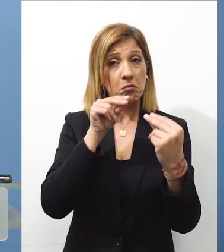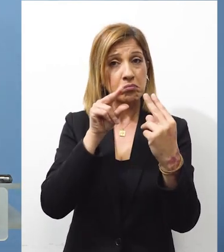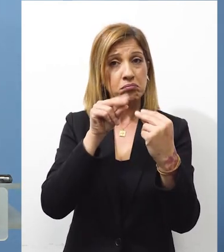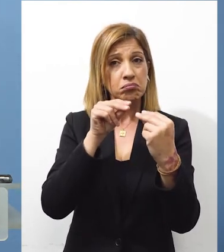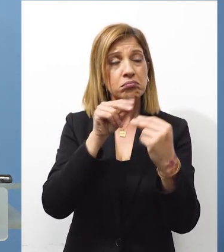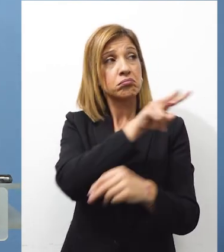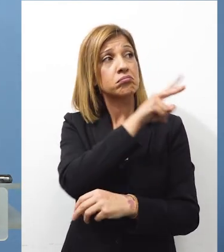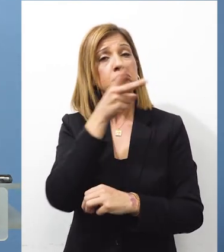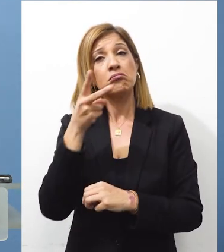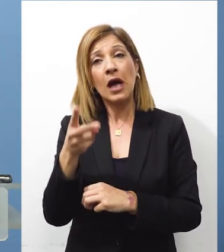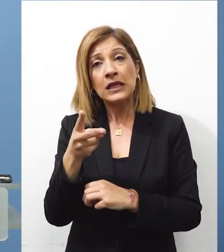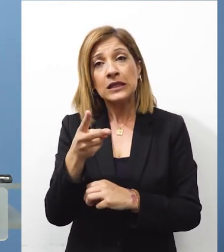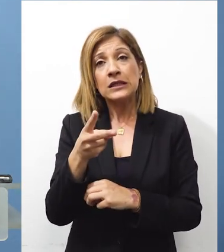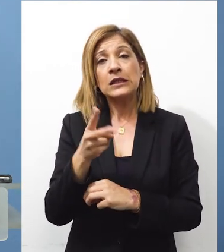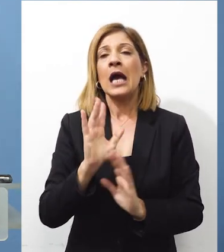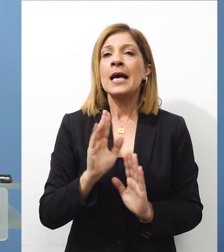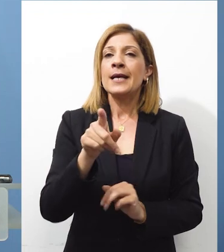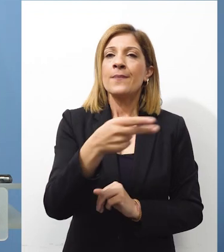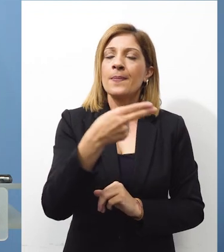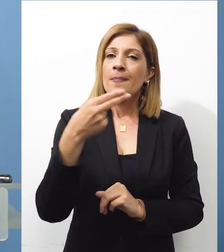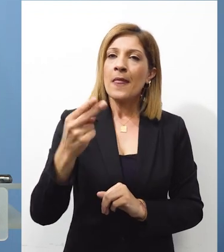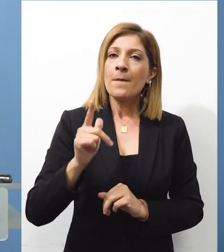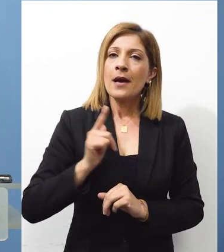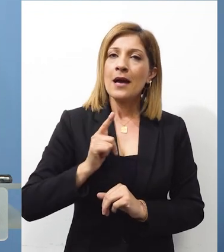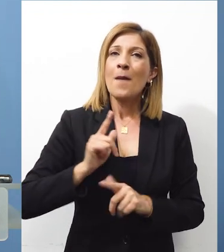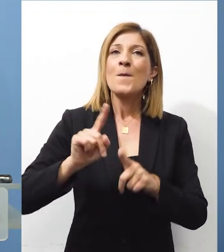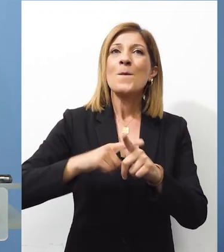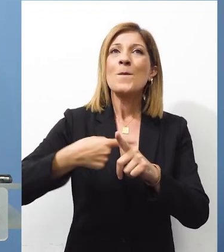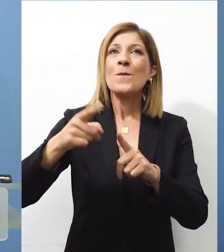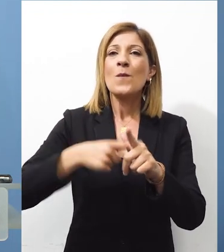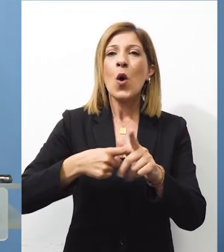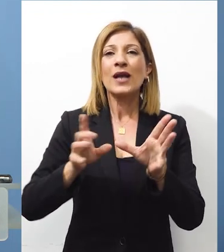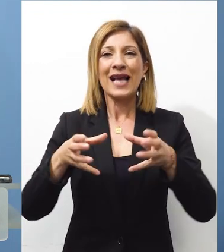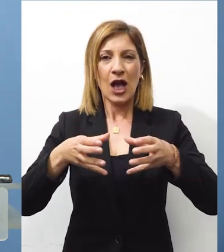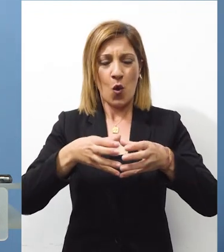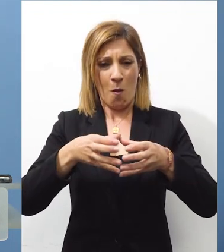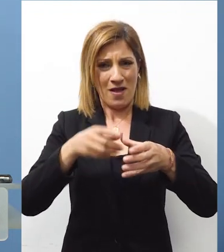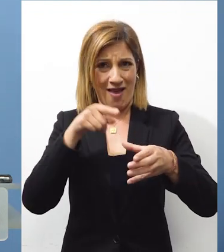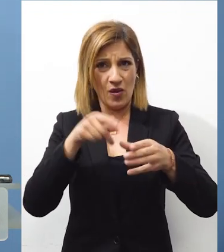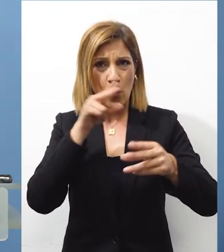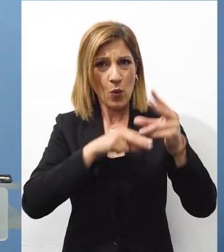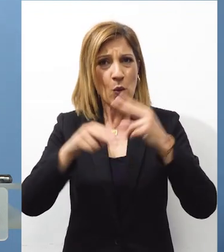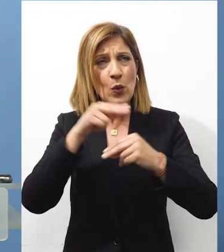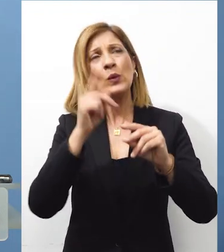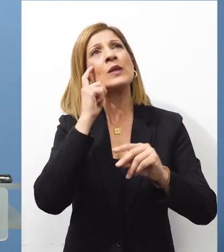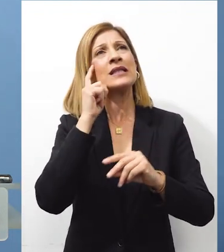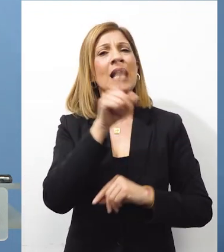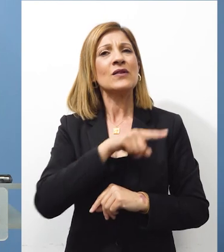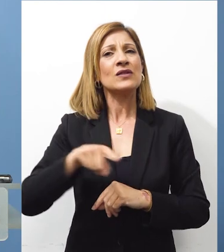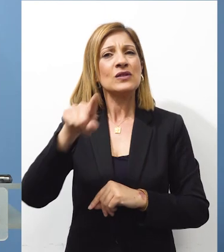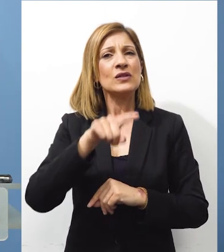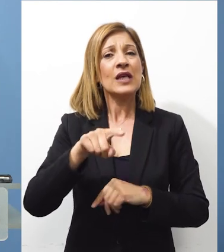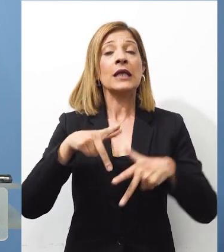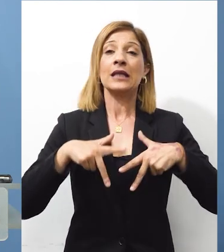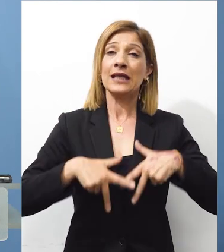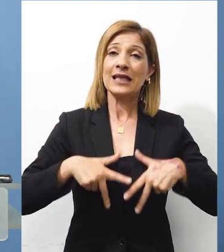Είναι ένα ζήτημα το οποίο, αν θα το συζητήσει με την πολιτική, γεσίρεται. Αντιλαμβάνεστε ότι οι ενέργειες